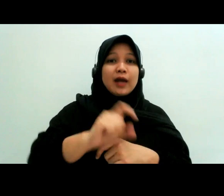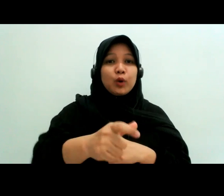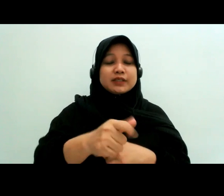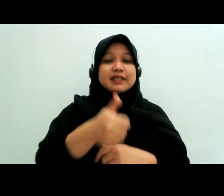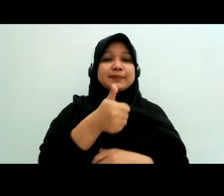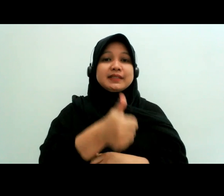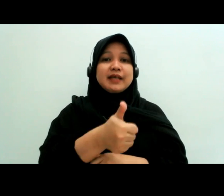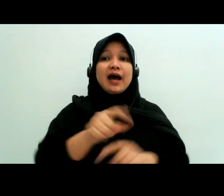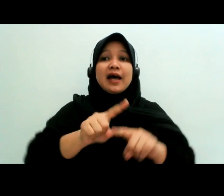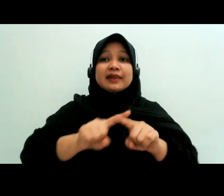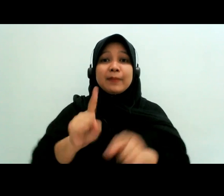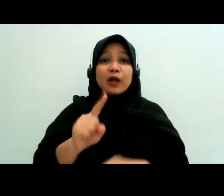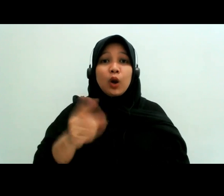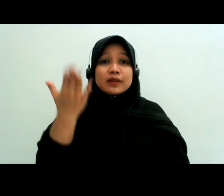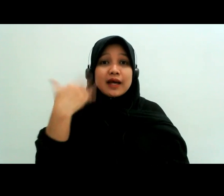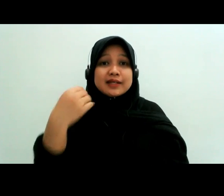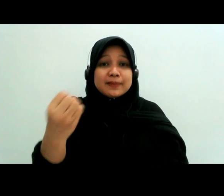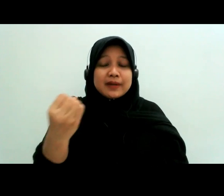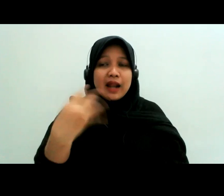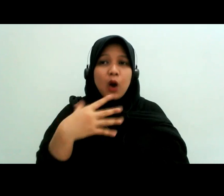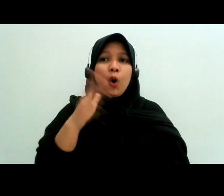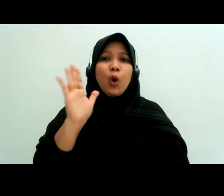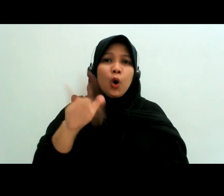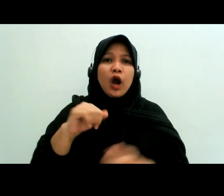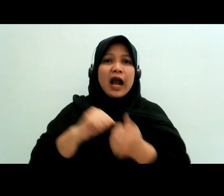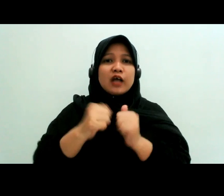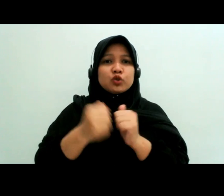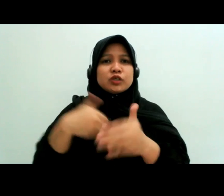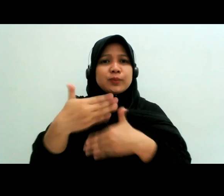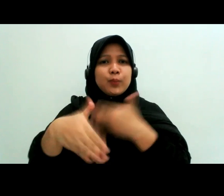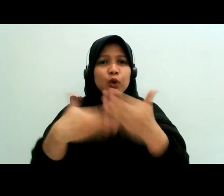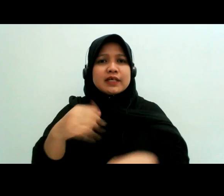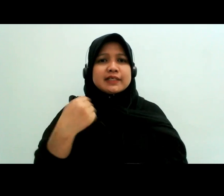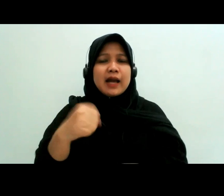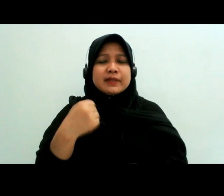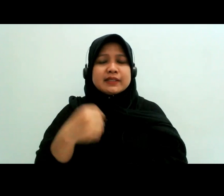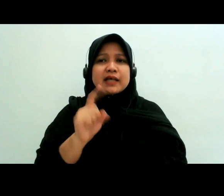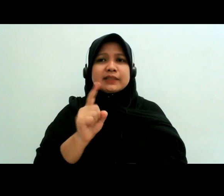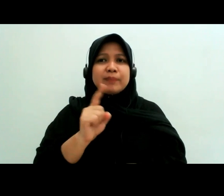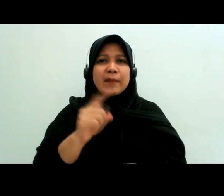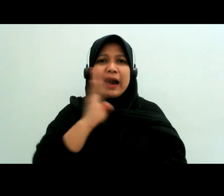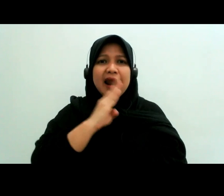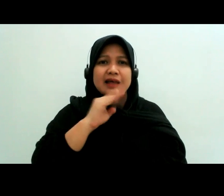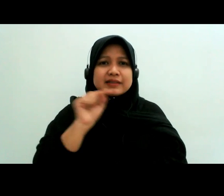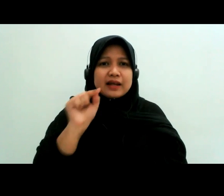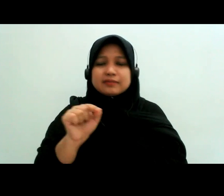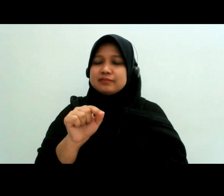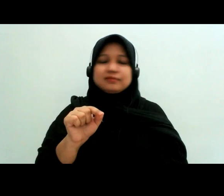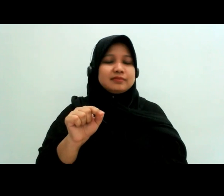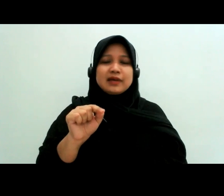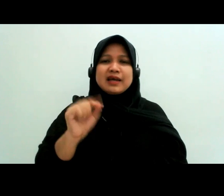seperti alasan yang tadi diungkapkan oleh Mas Fajrin itu bukan alasan yang bisa diterima menurut saya karena